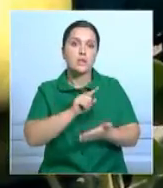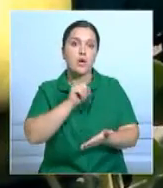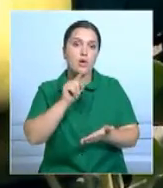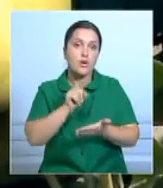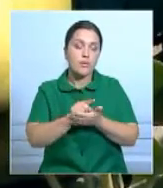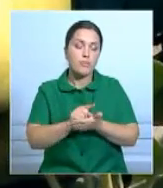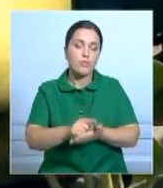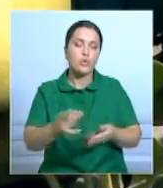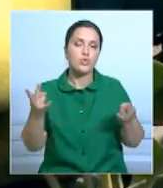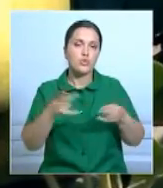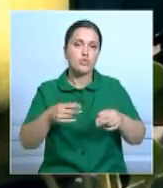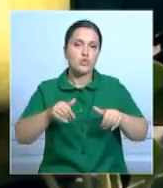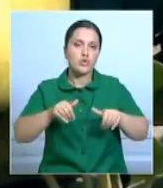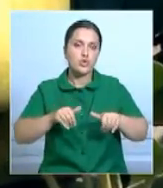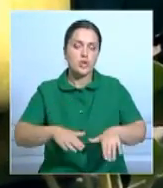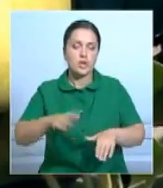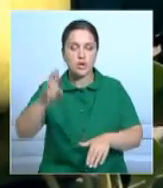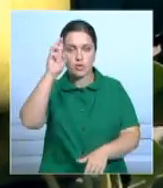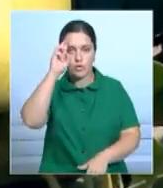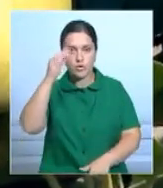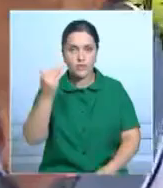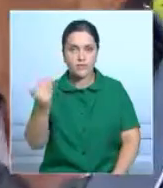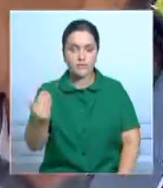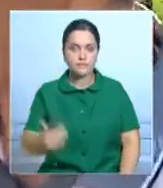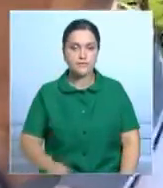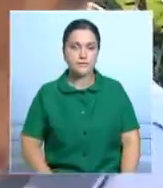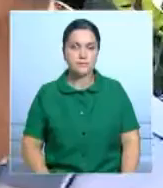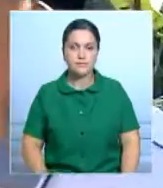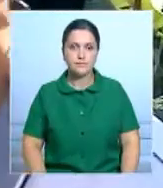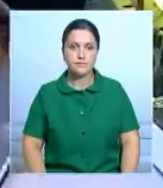должно стать предметом внимания местных властей, пояснила депутат.